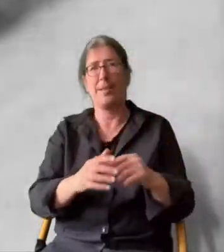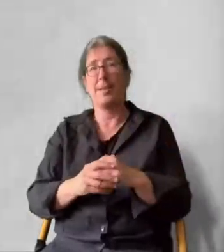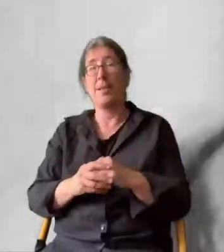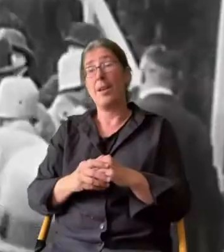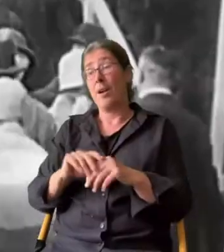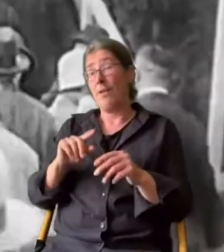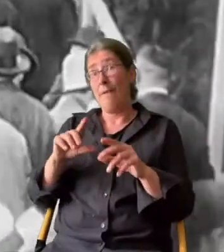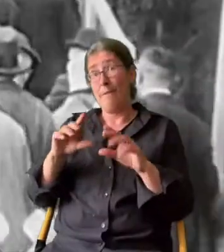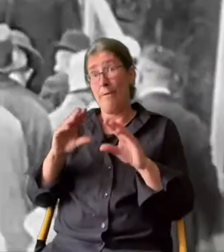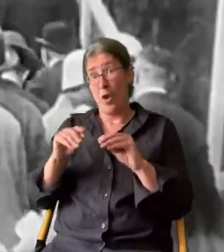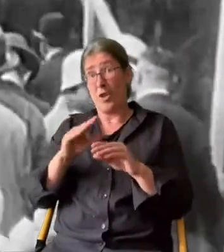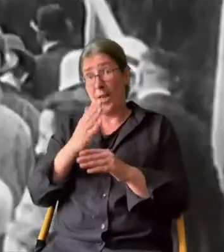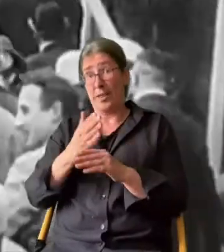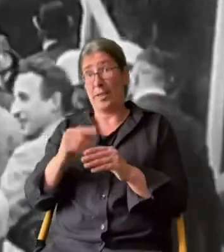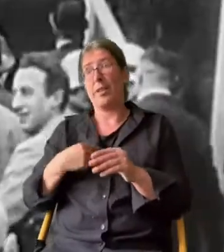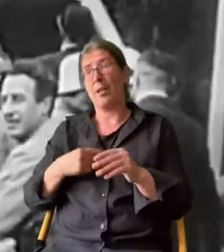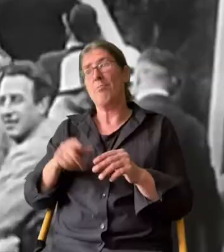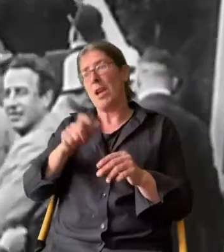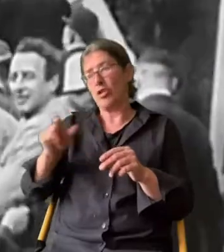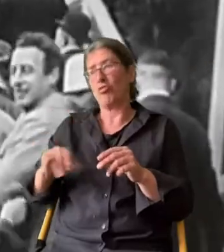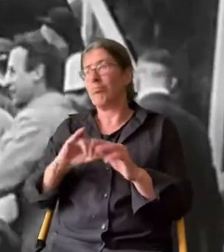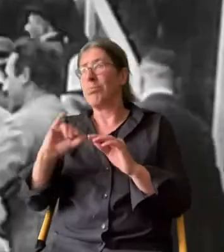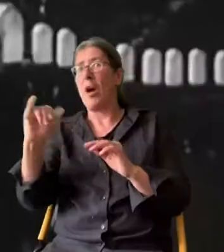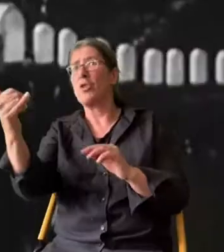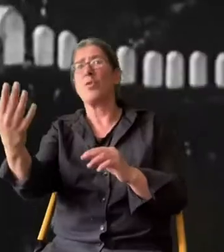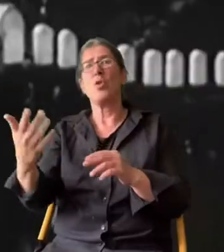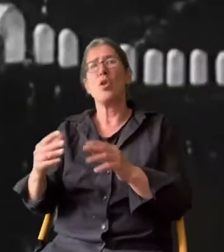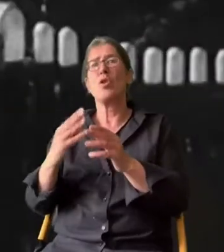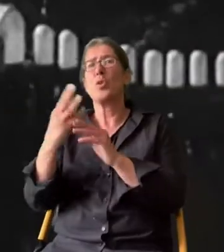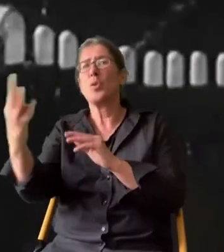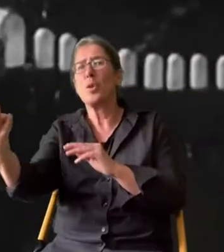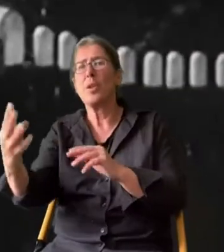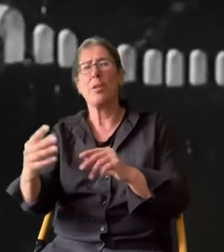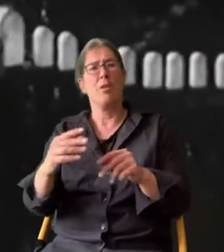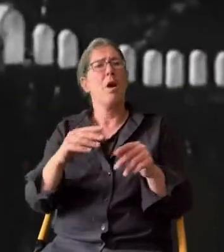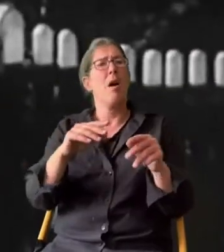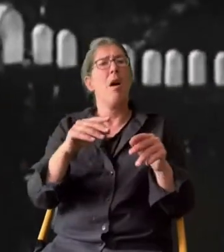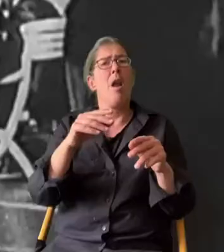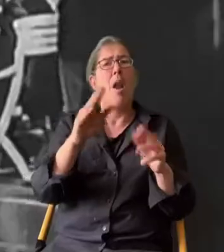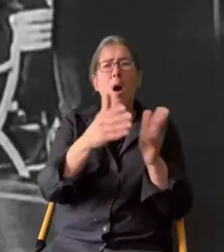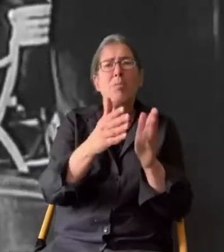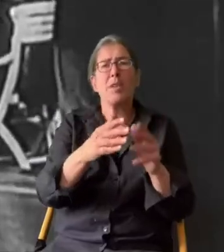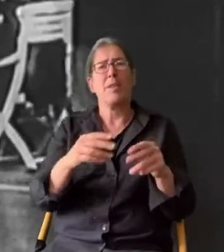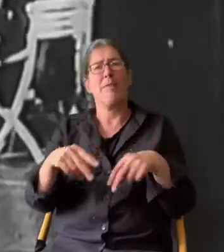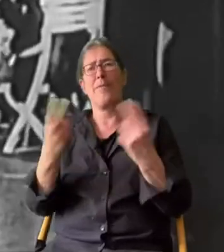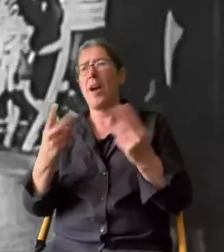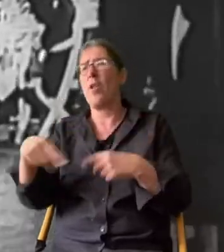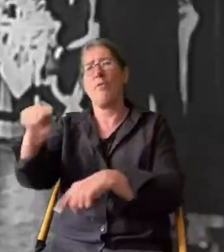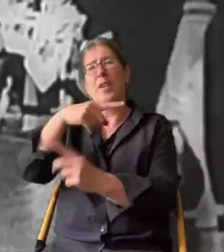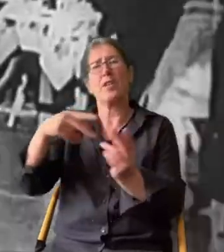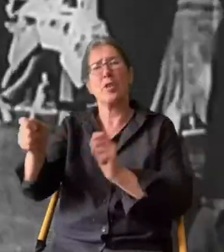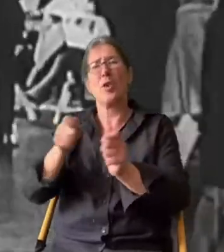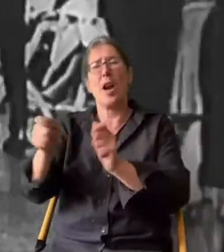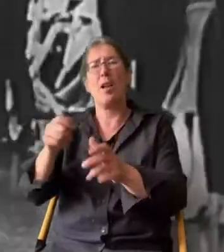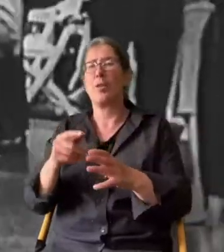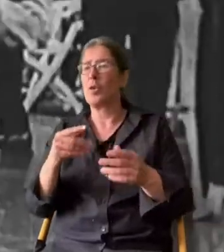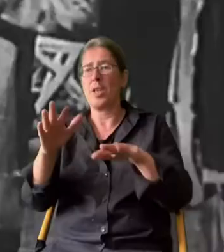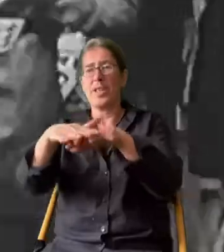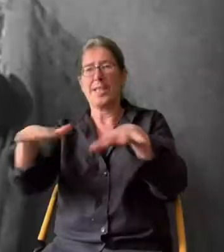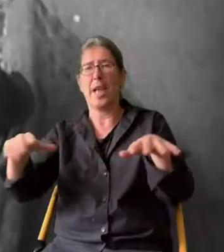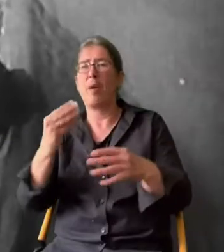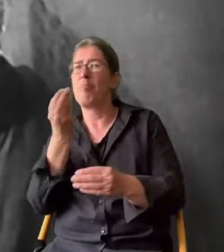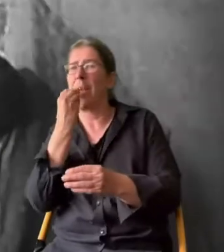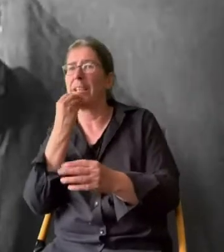Am Wochenende unternehmen die Menschen Ausflüge ins Grüne, in die Laube, ins Freiluft-Tanzlokal oder zum Picknick am See.